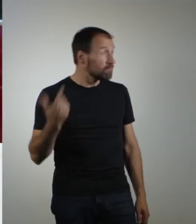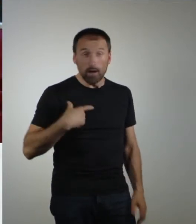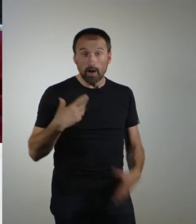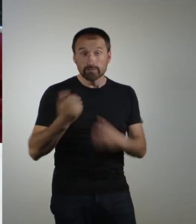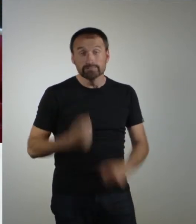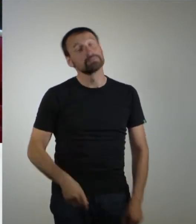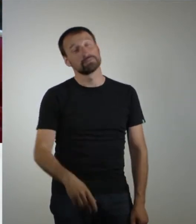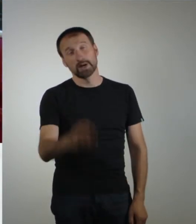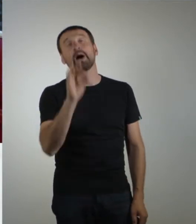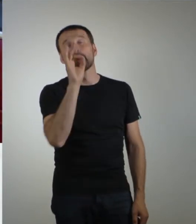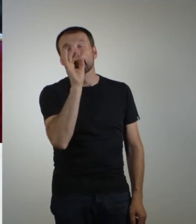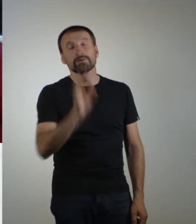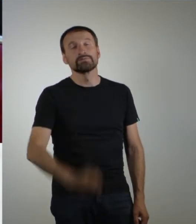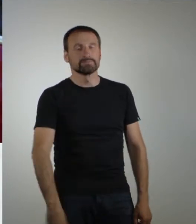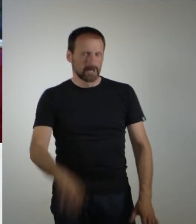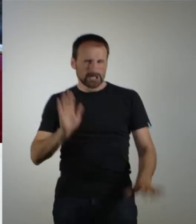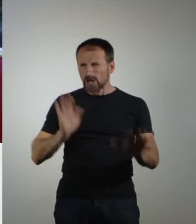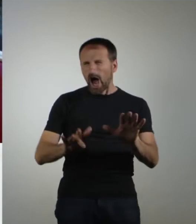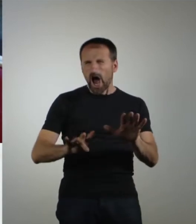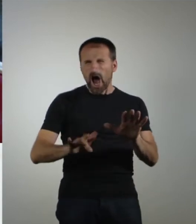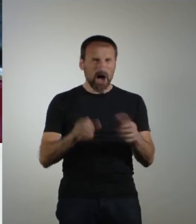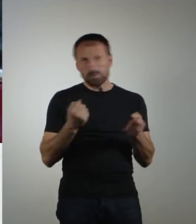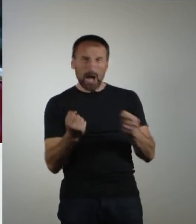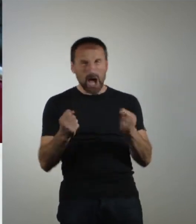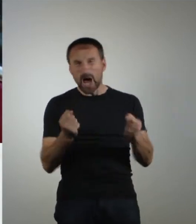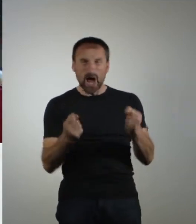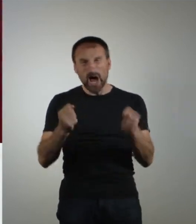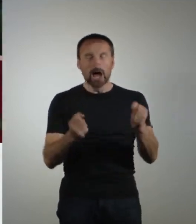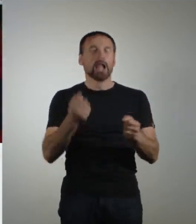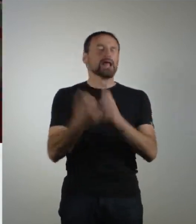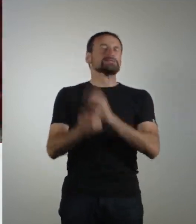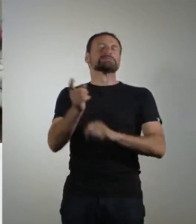Und so kann die listige Grabschänderin in letzter Sekunde entkommen.